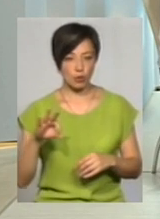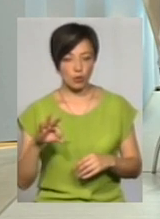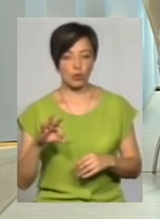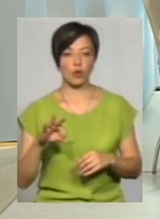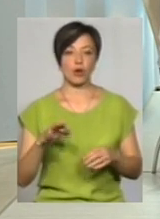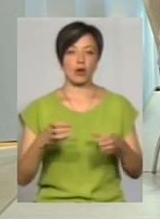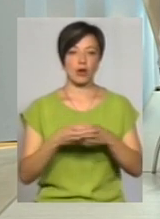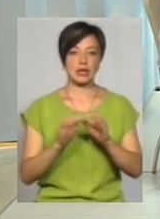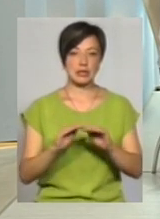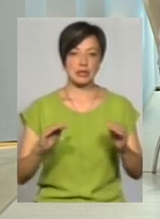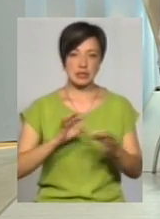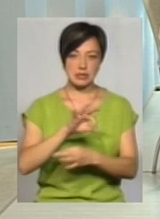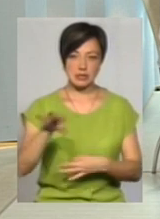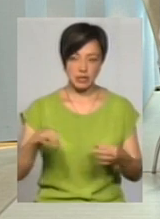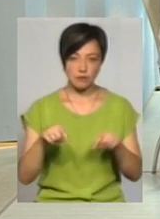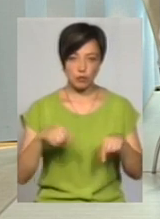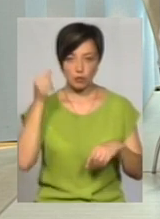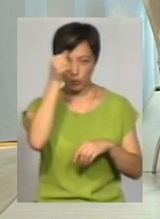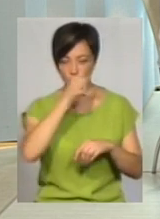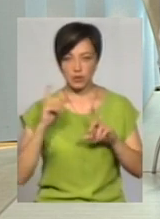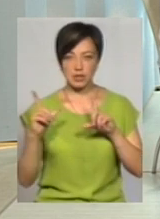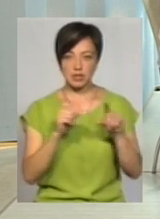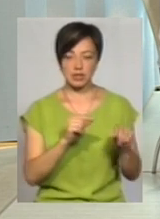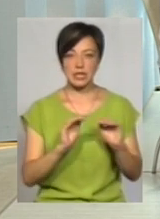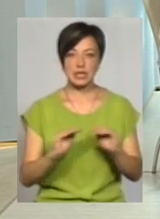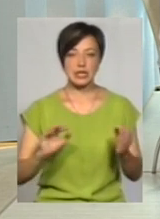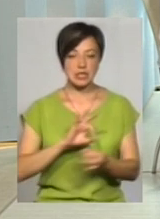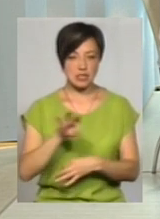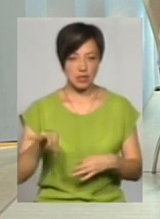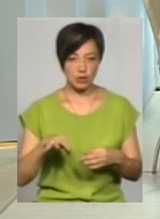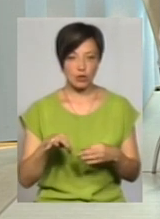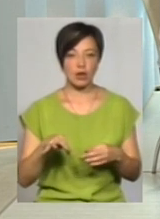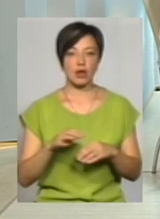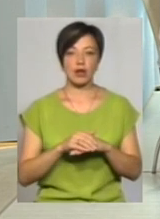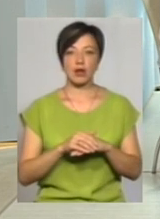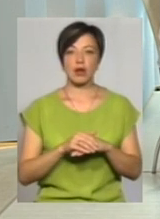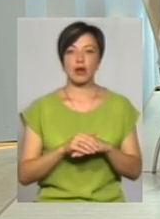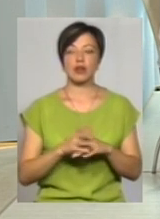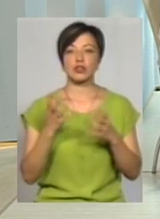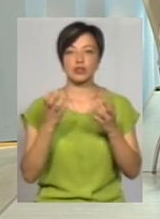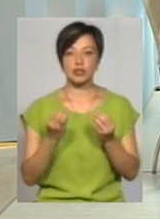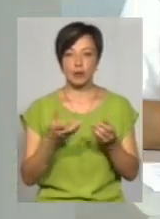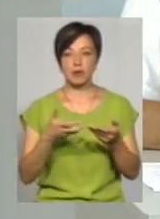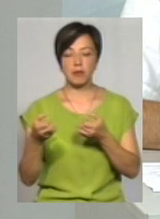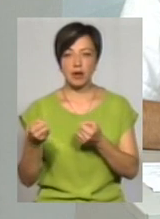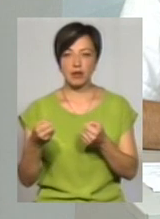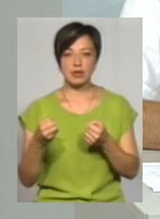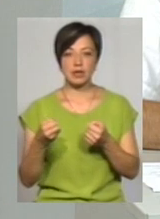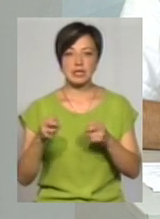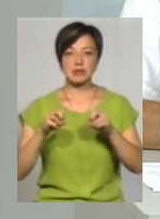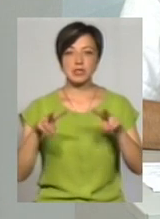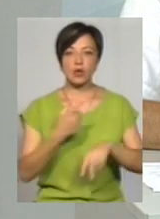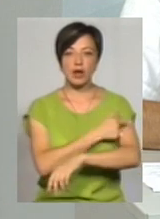приймає на оздоровлення дітей сиріт. От цього року безплатною їздили діти-сироти. Глогівський повід приймає, там є така спеціалізована